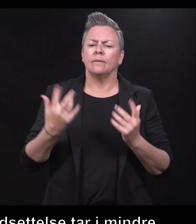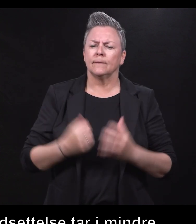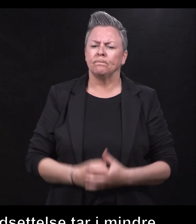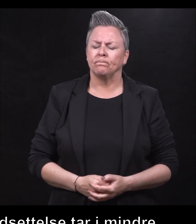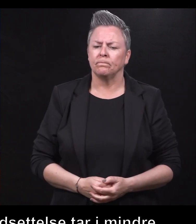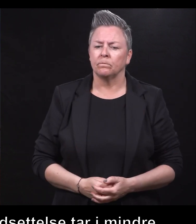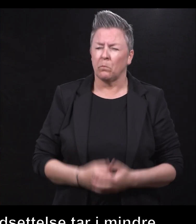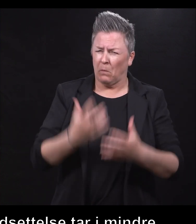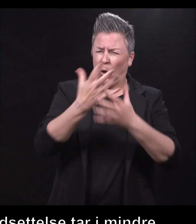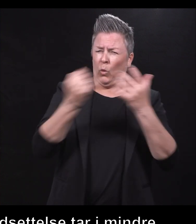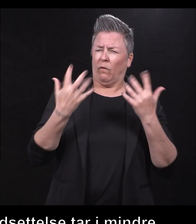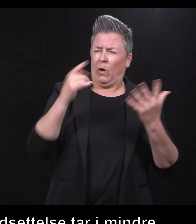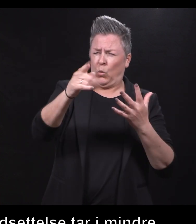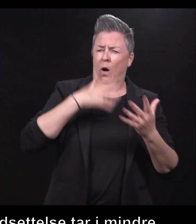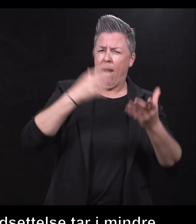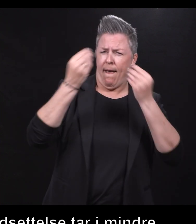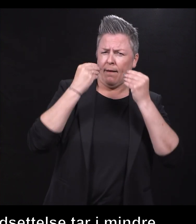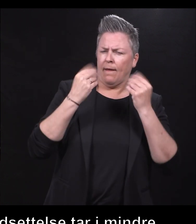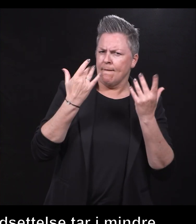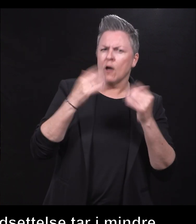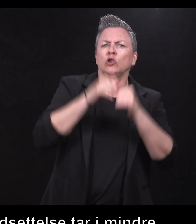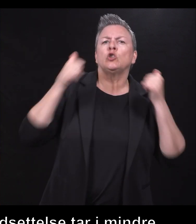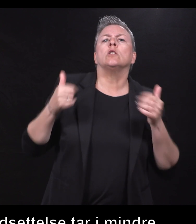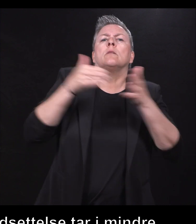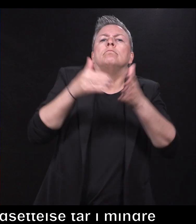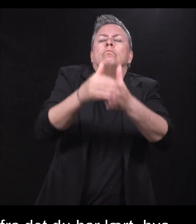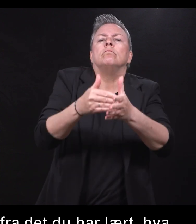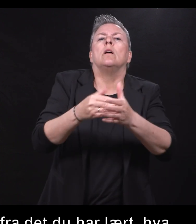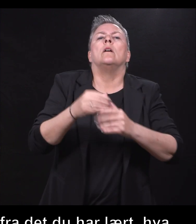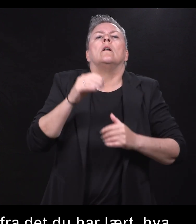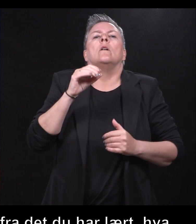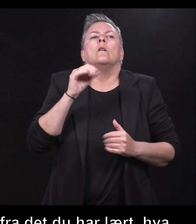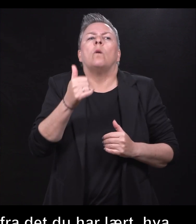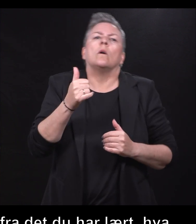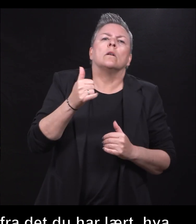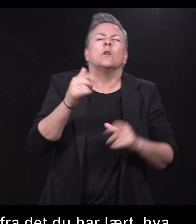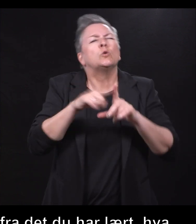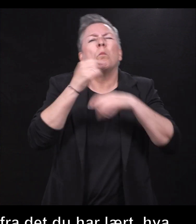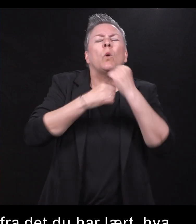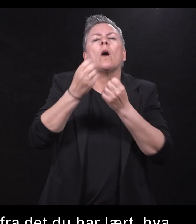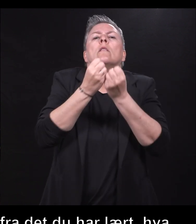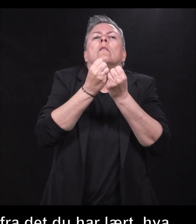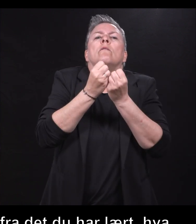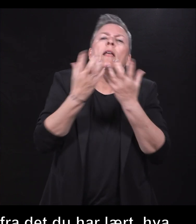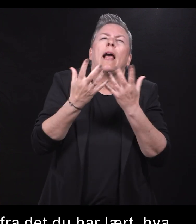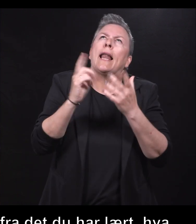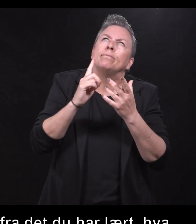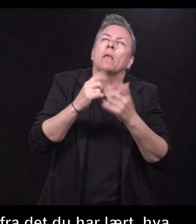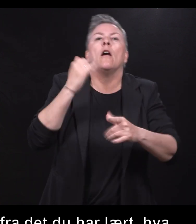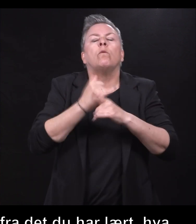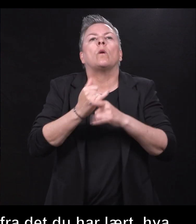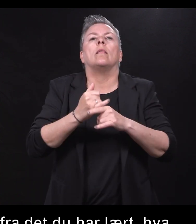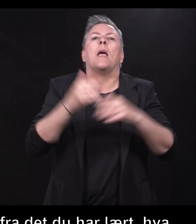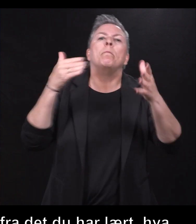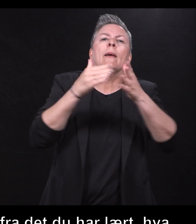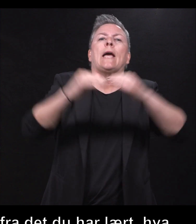Ut fra det du har lært, hva er de største barrierene for at, som gjør at flere, altså hvordan kan vi få ned barrierene